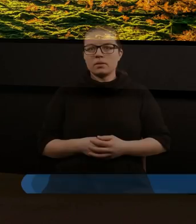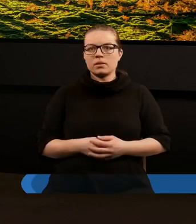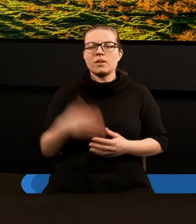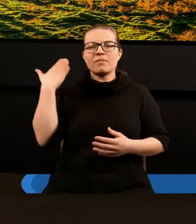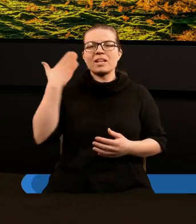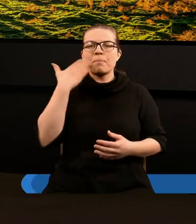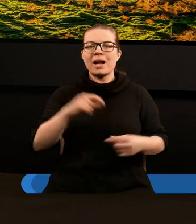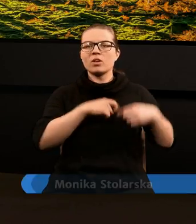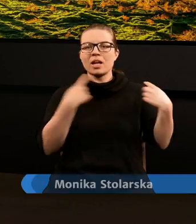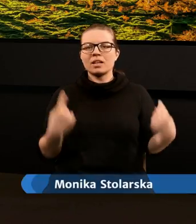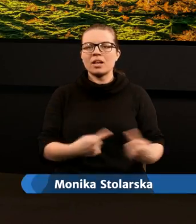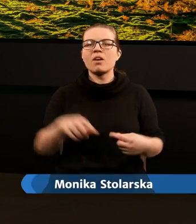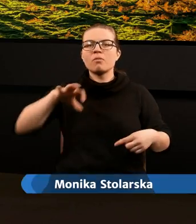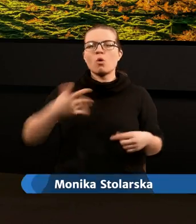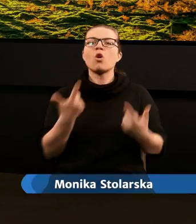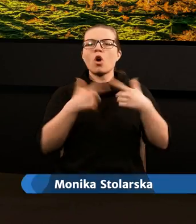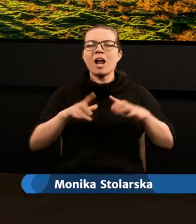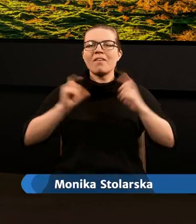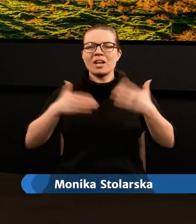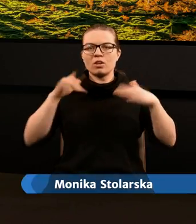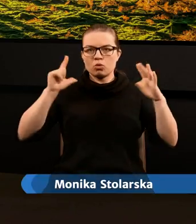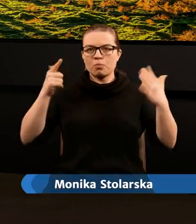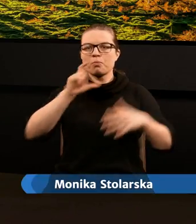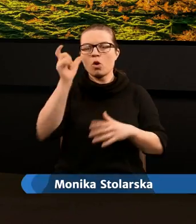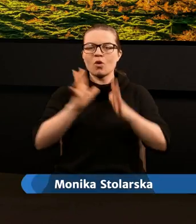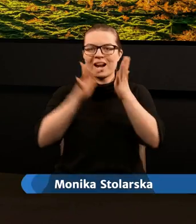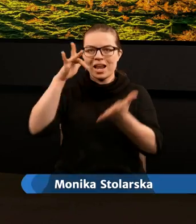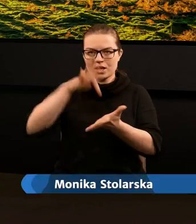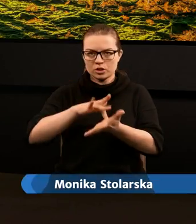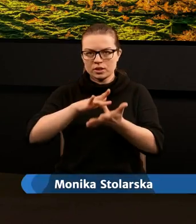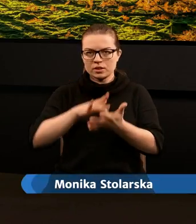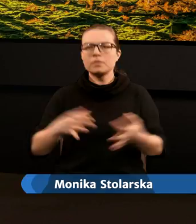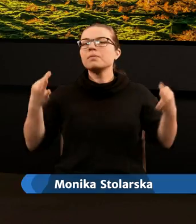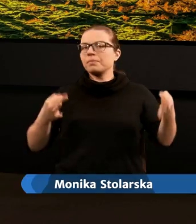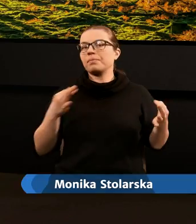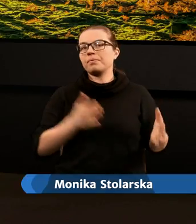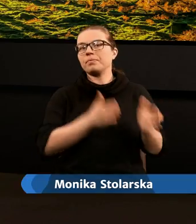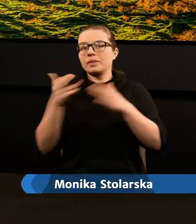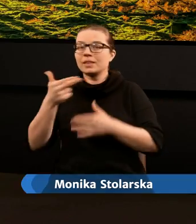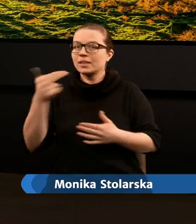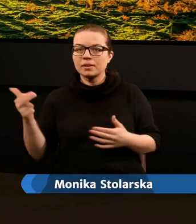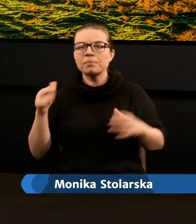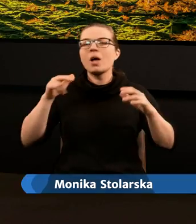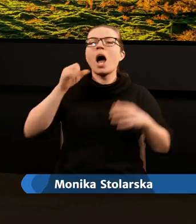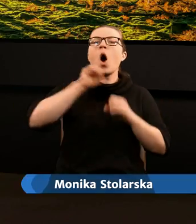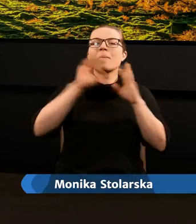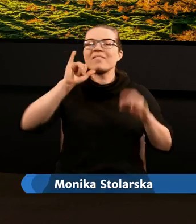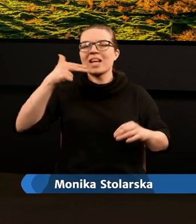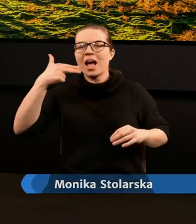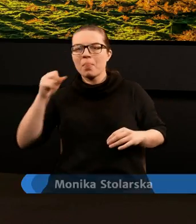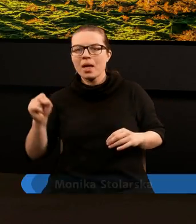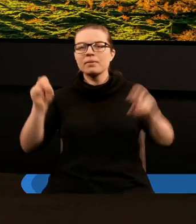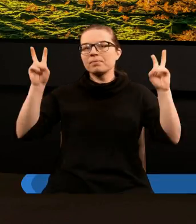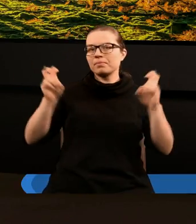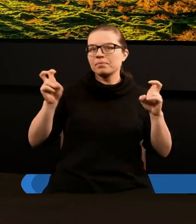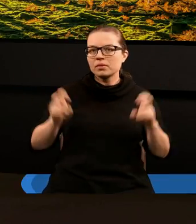Witam bardzo serdecznie w zborze Kościoła Adwentystów Dnia VII w Podkowie Leśnej. Dzisiaj kolejny temat Apokalipsy Świętego Jana